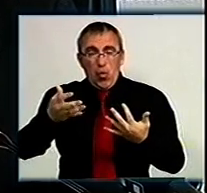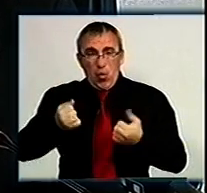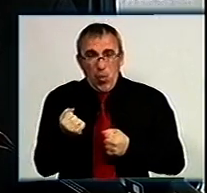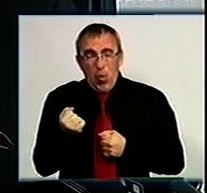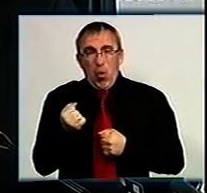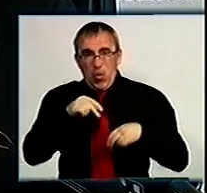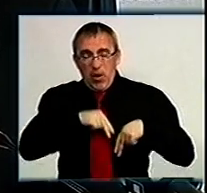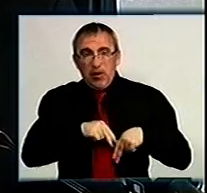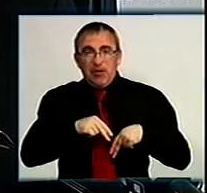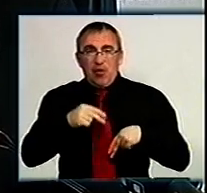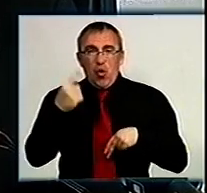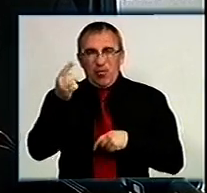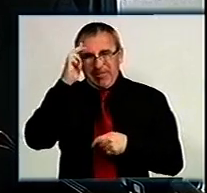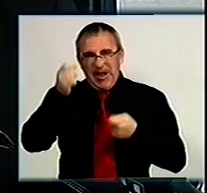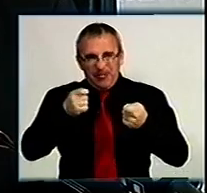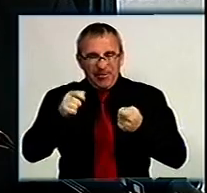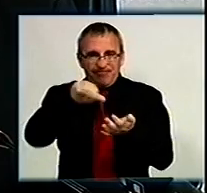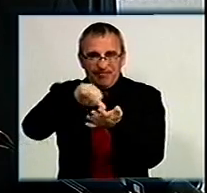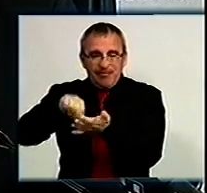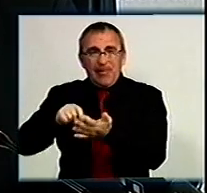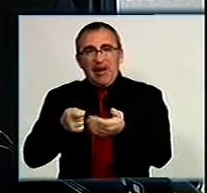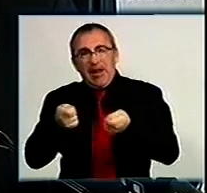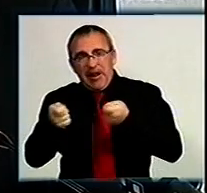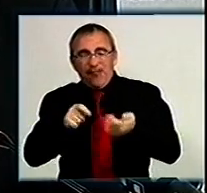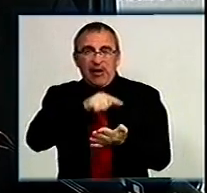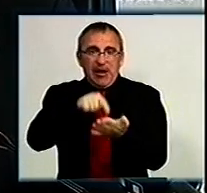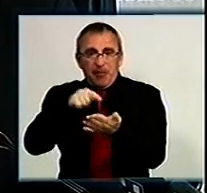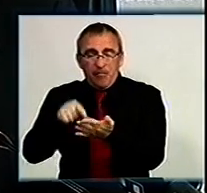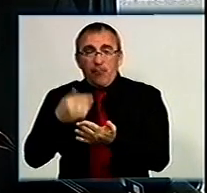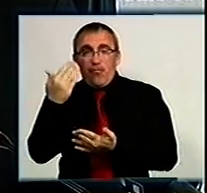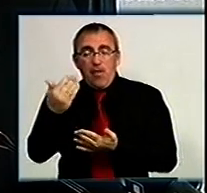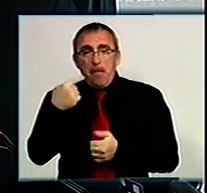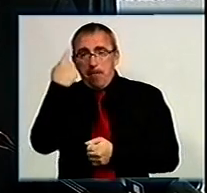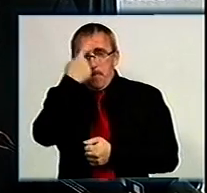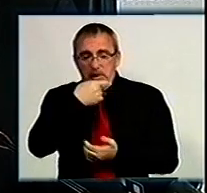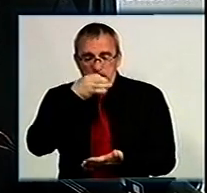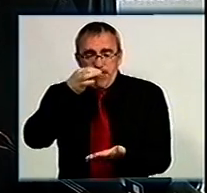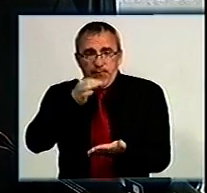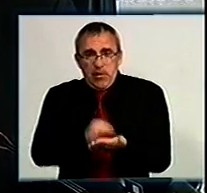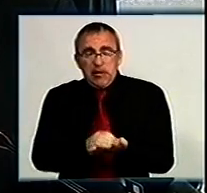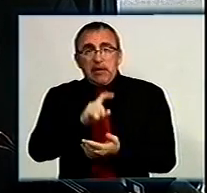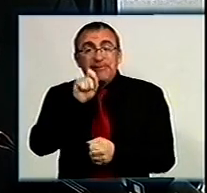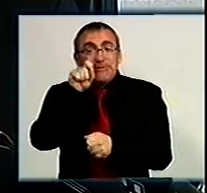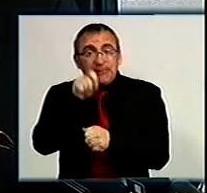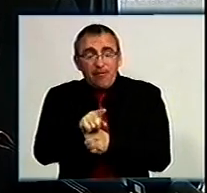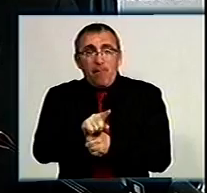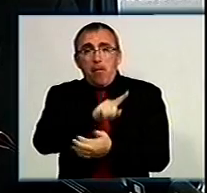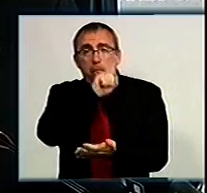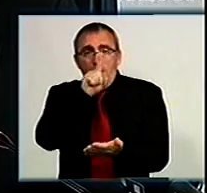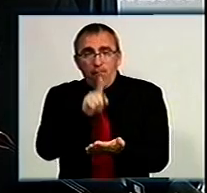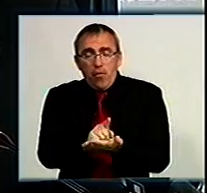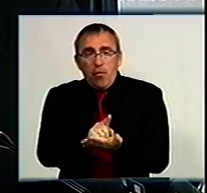районних державних адміністрацій, шановні керівники міст, це ваша персональна відповідальність. Завдання повинно